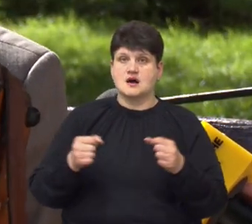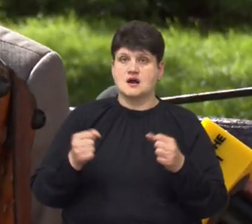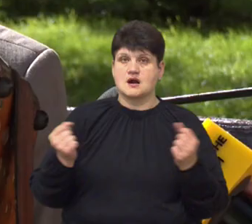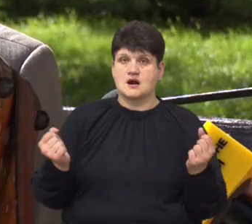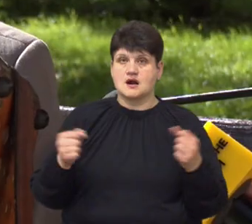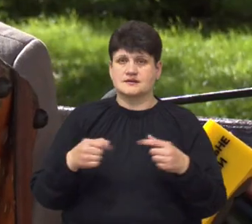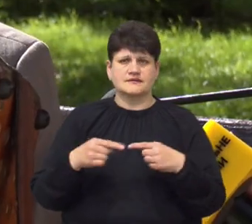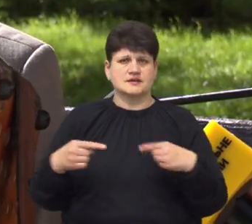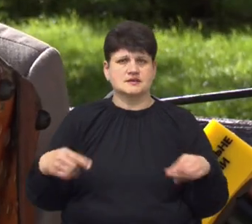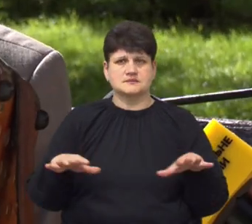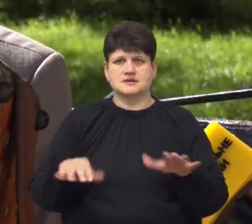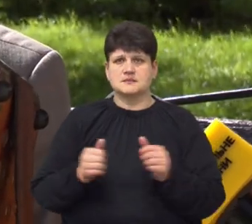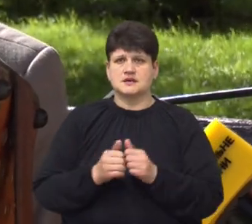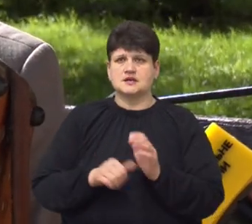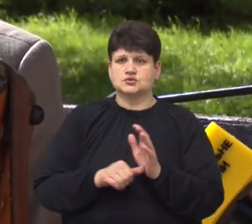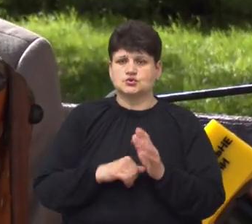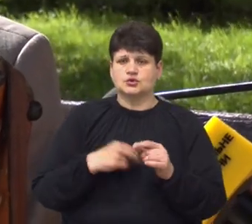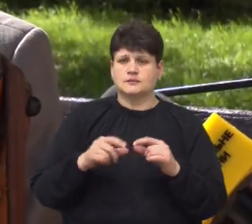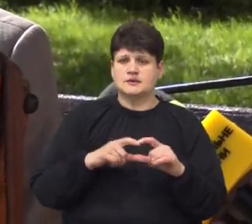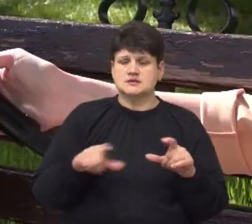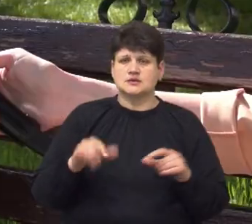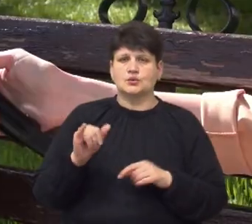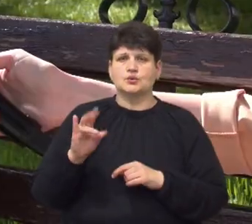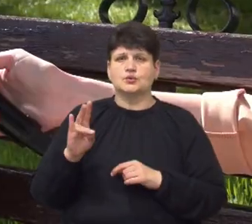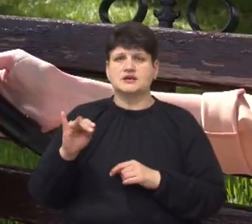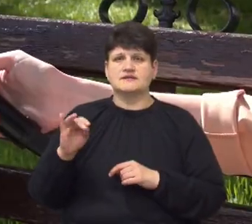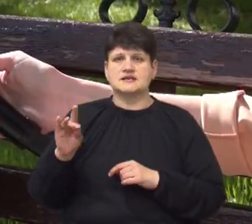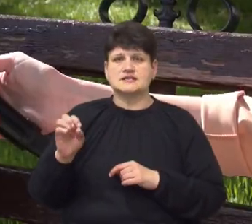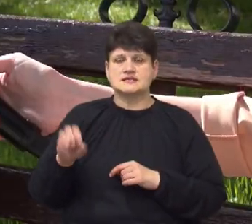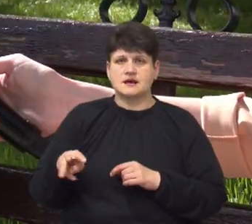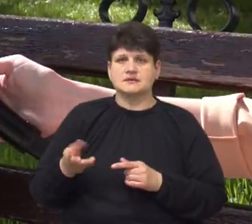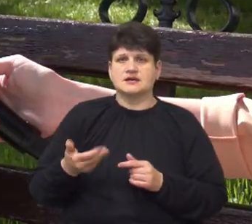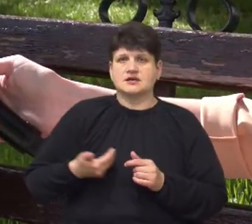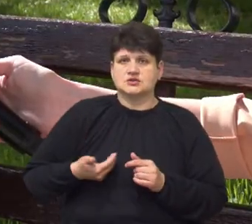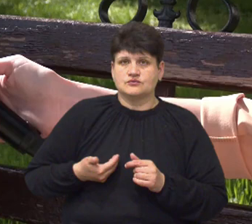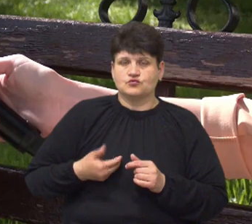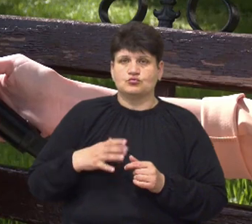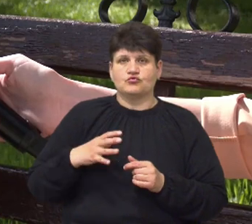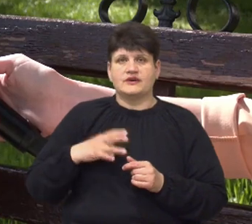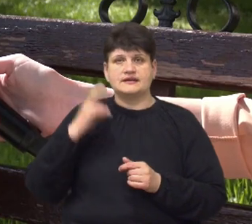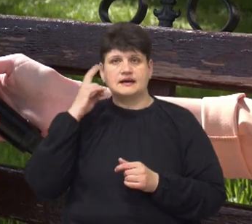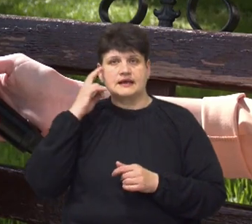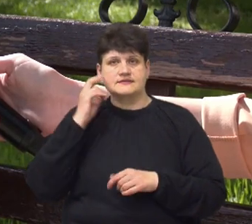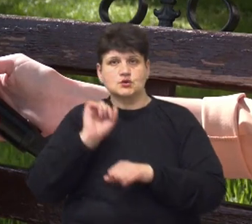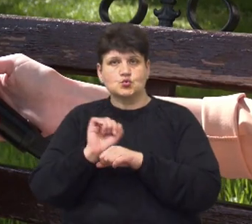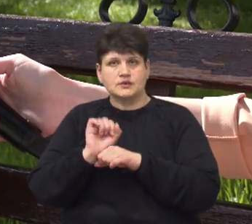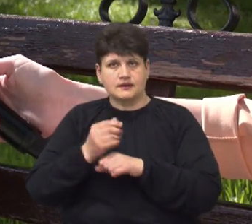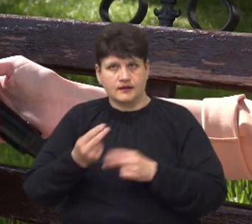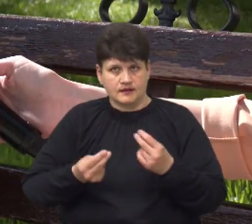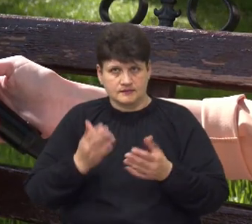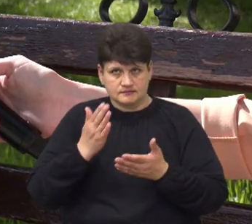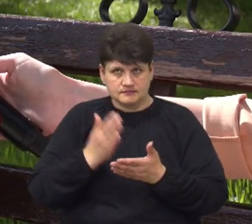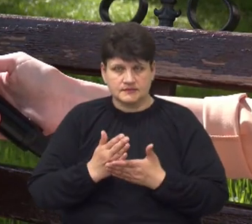шостого магазину, біля у нього сам, де я живу. Щосередина, київські зупинці граю. Треба допомоги